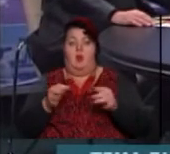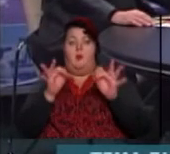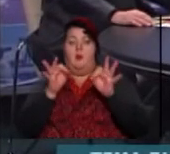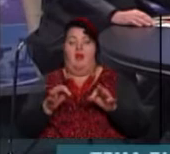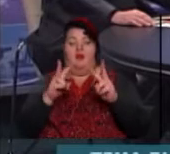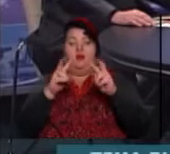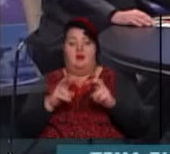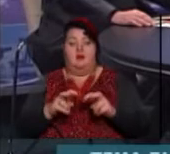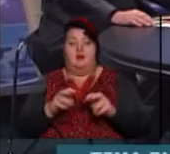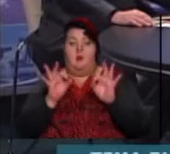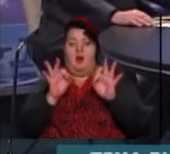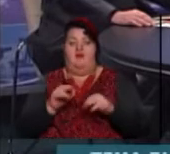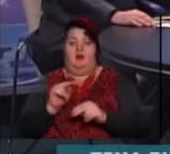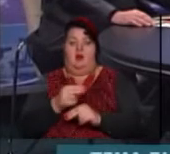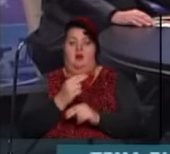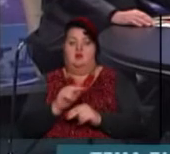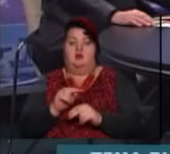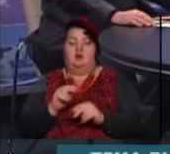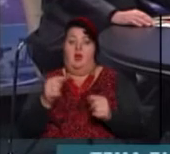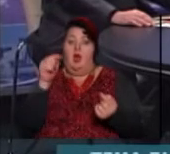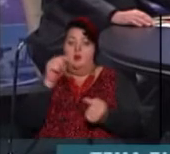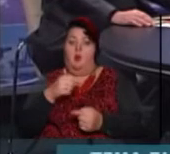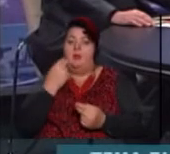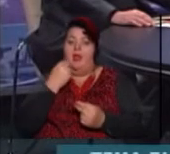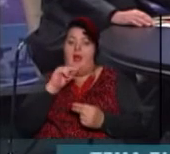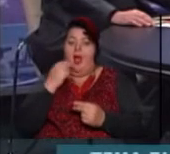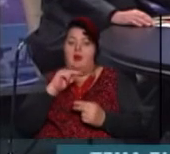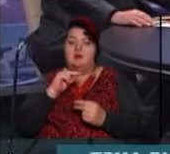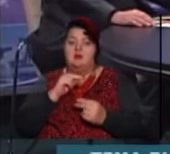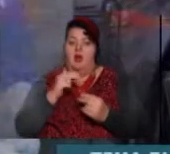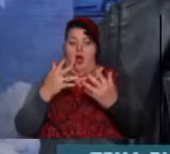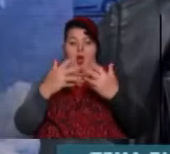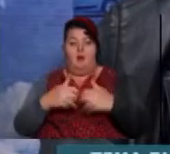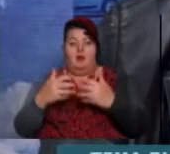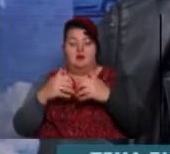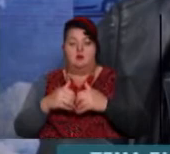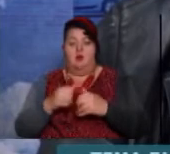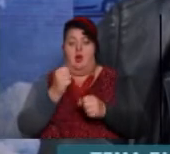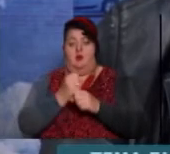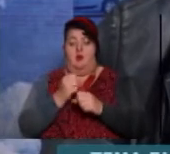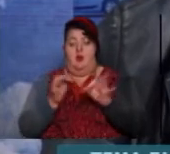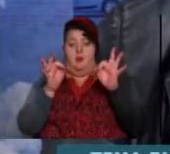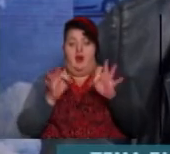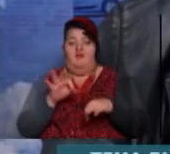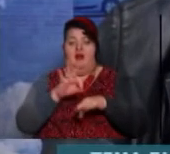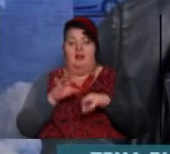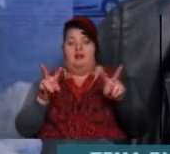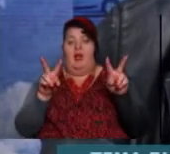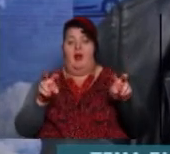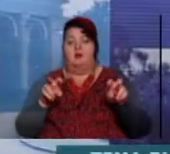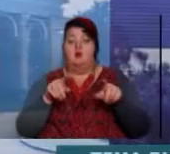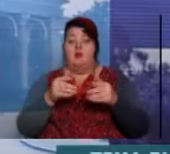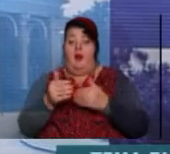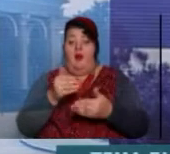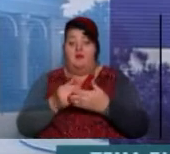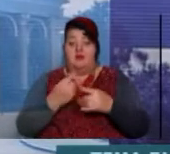діагнозі правильне лечення. Тобто, якісна апаратура вона ставить просто правильний діагноз і від цього йде правильне лікування.